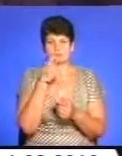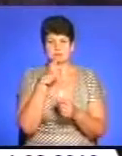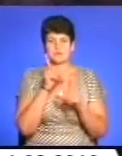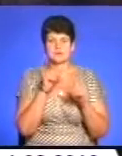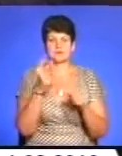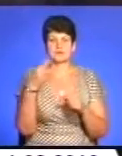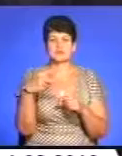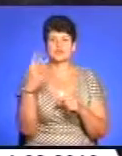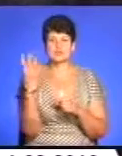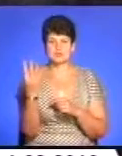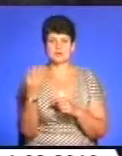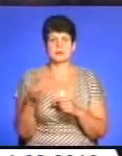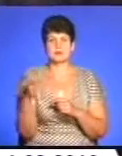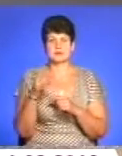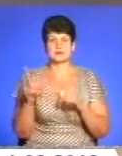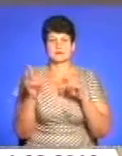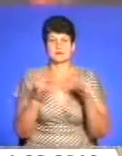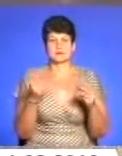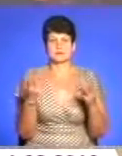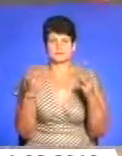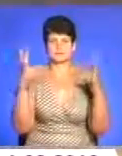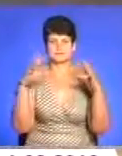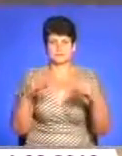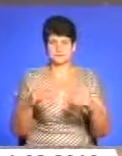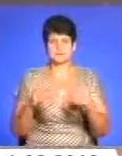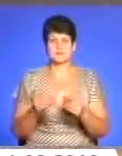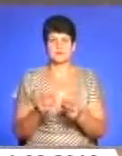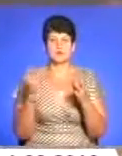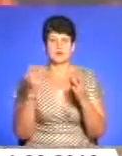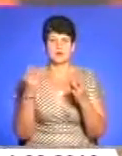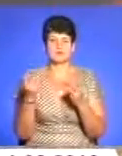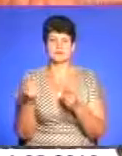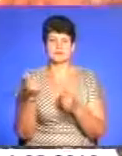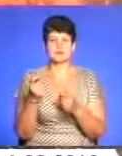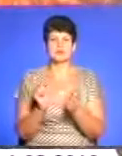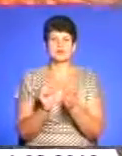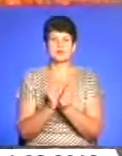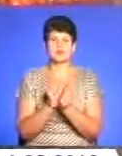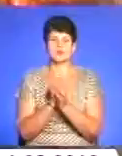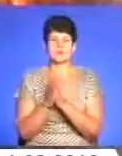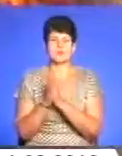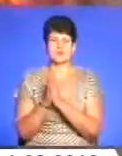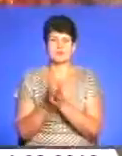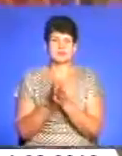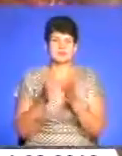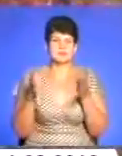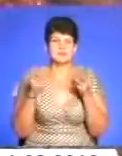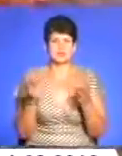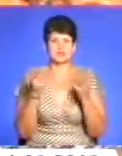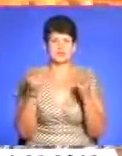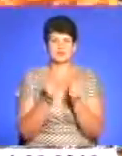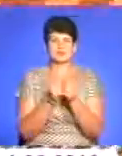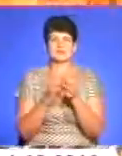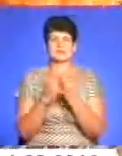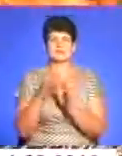Горять посіви і післяжнивні залишки на полях та суха трава. Найбільше вигоріло на полях поблизу села Ягільниця Чортківського